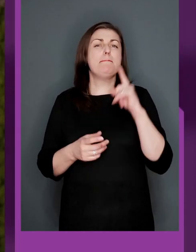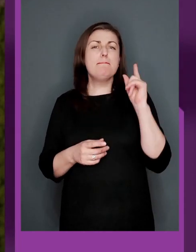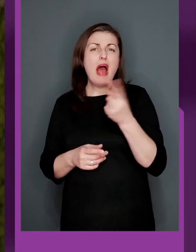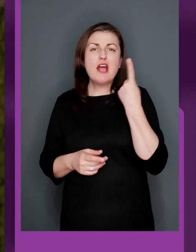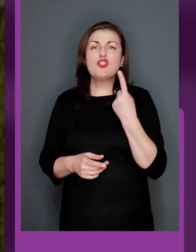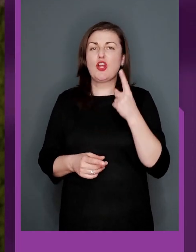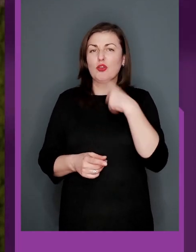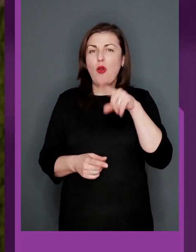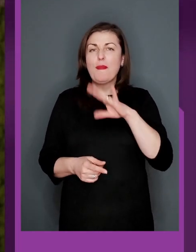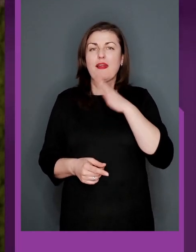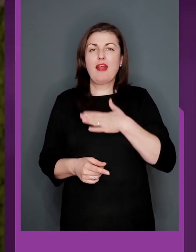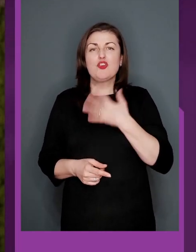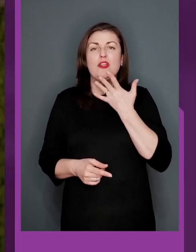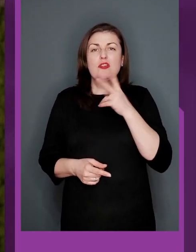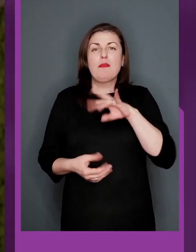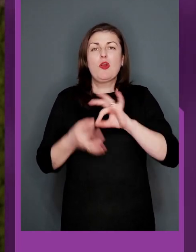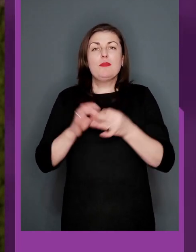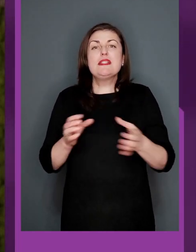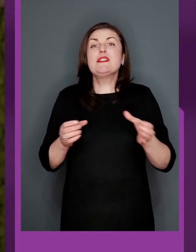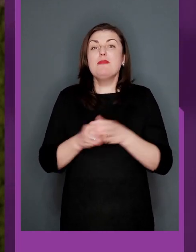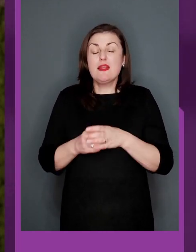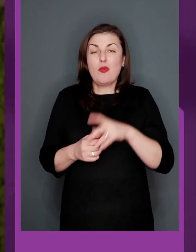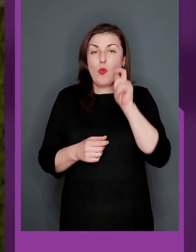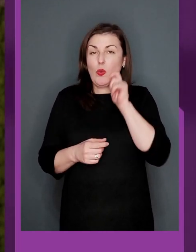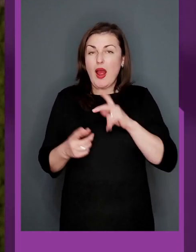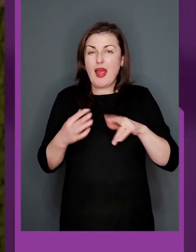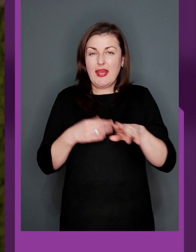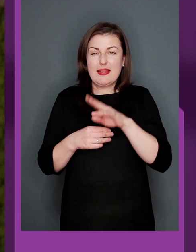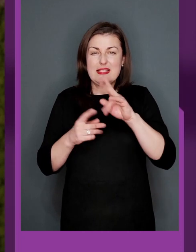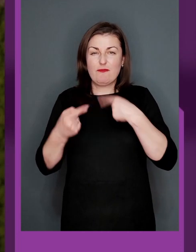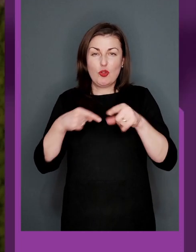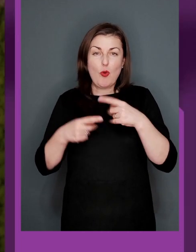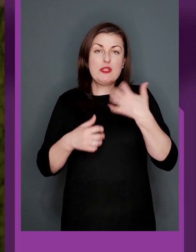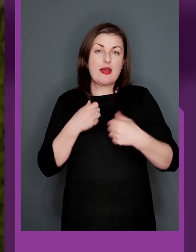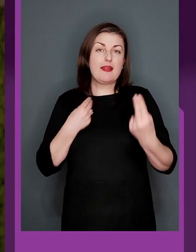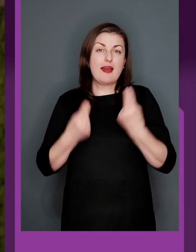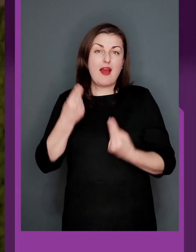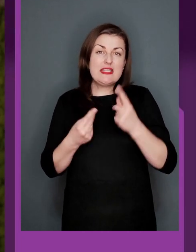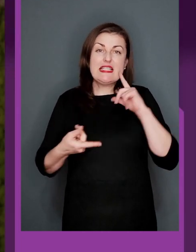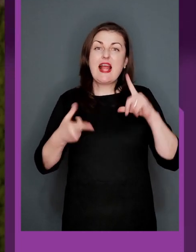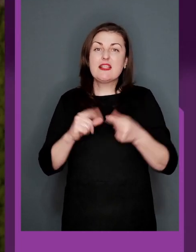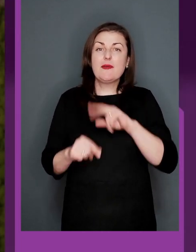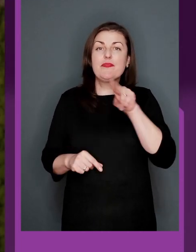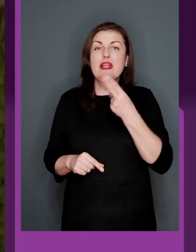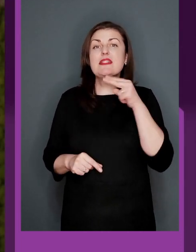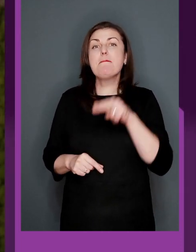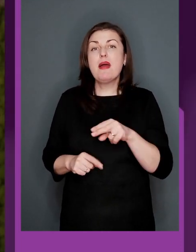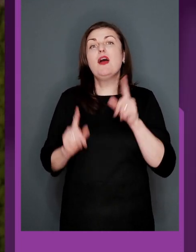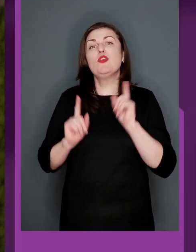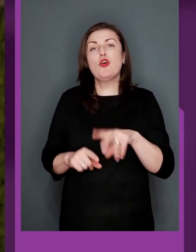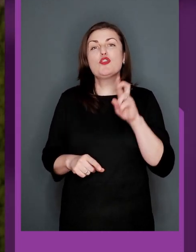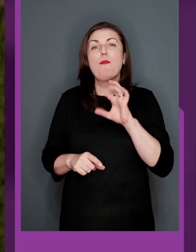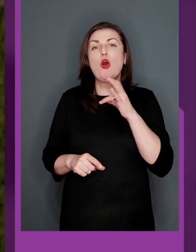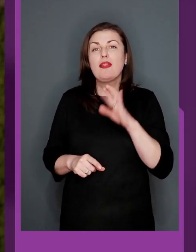перший номер нашої національної паралімпійської збірної України з футболу серед гравців з наслідками ДЦП. Тож,